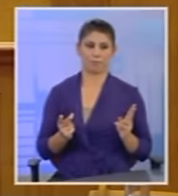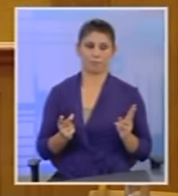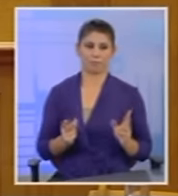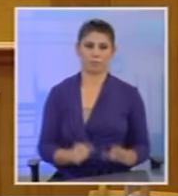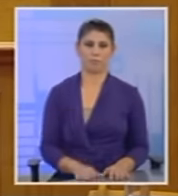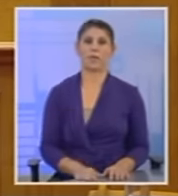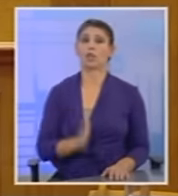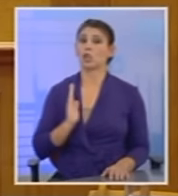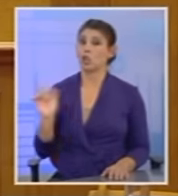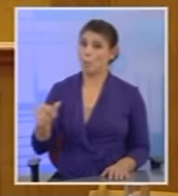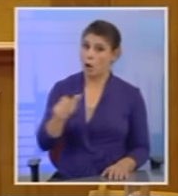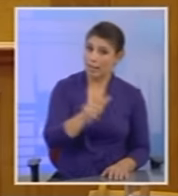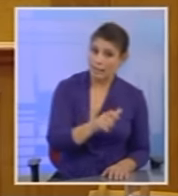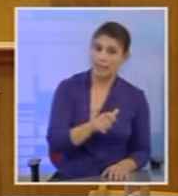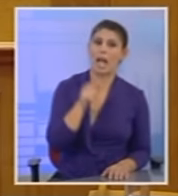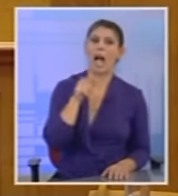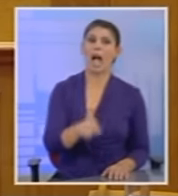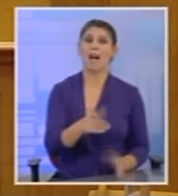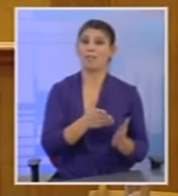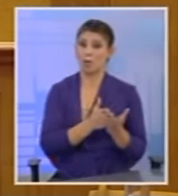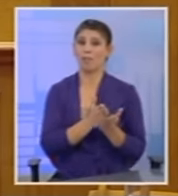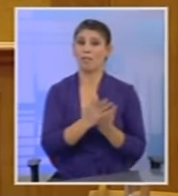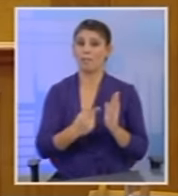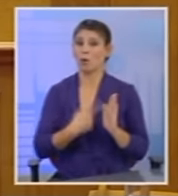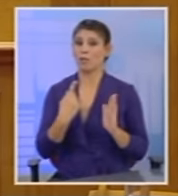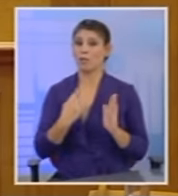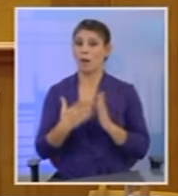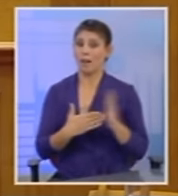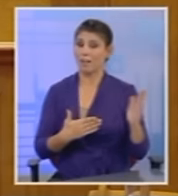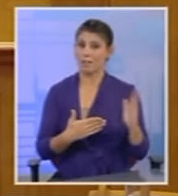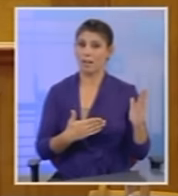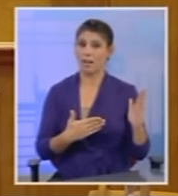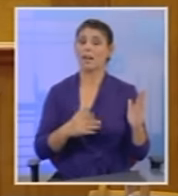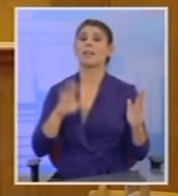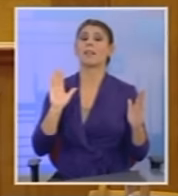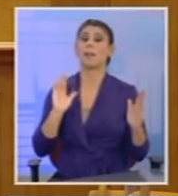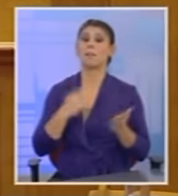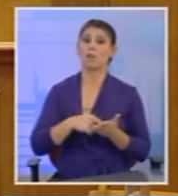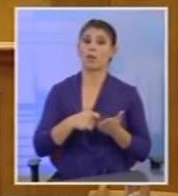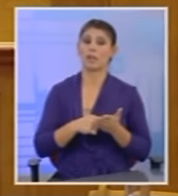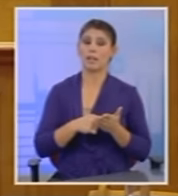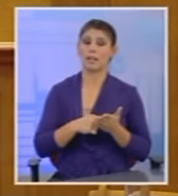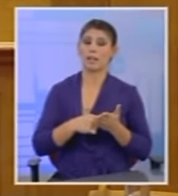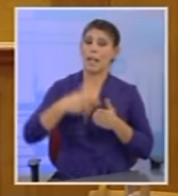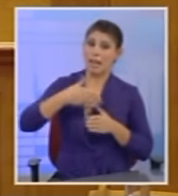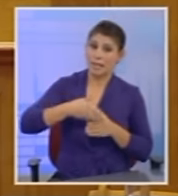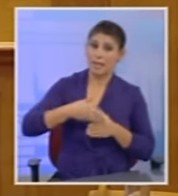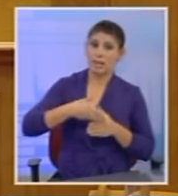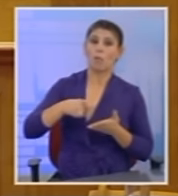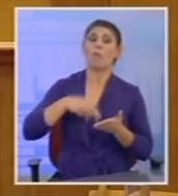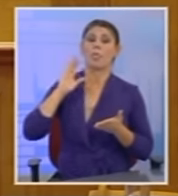τον πολίτη αυτή είναι το ήθος της πρώτη φοράς αριστεράς. Να μην φορολογείται για ανίσπρακτα ενίκια εάν και φόσον